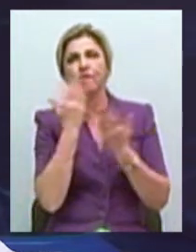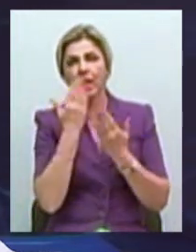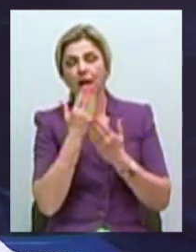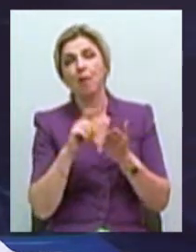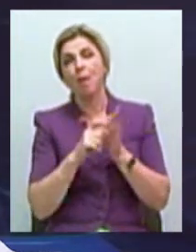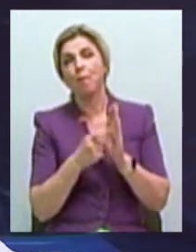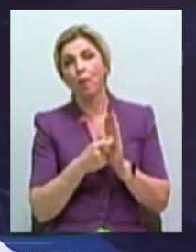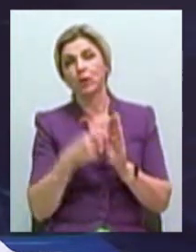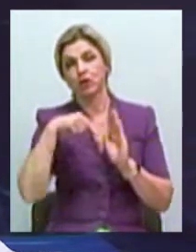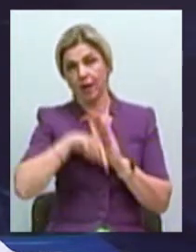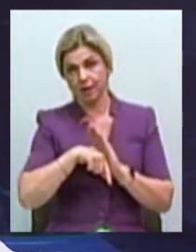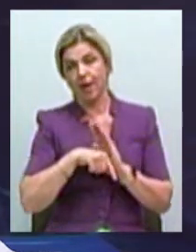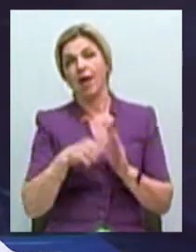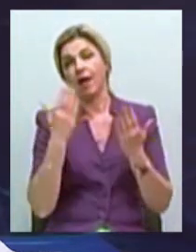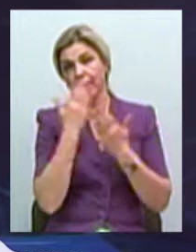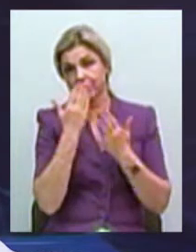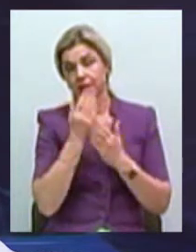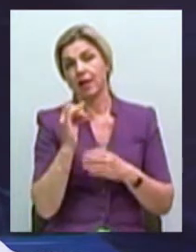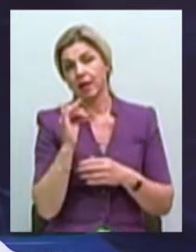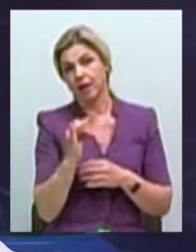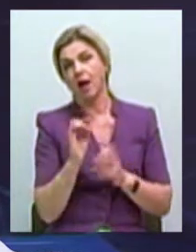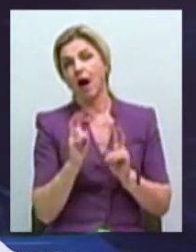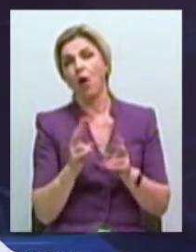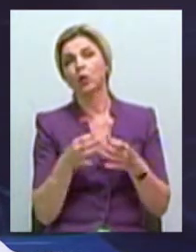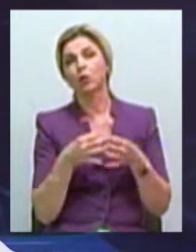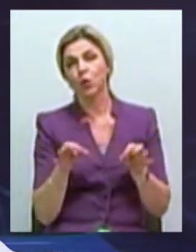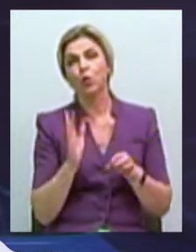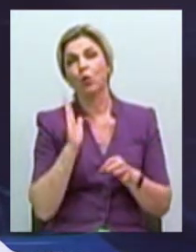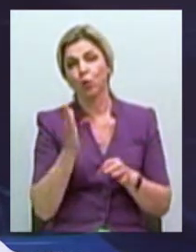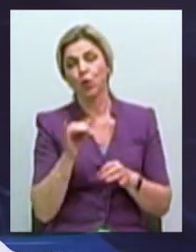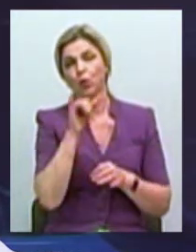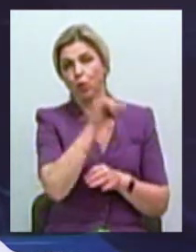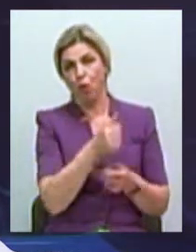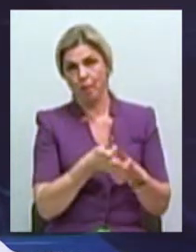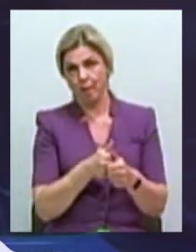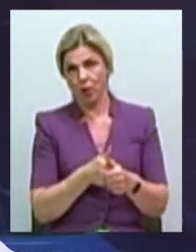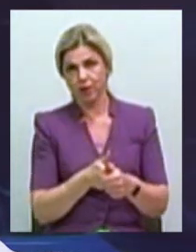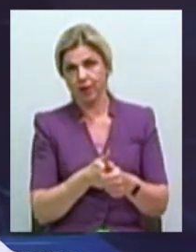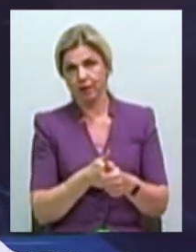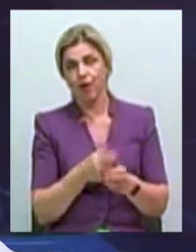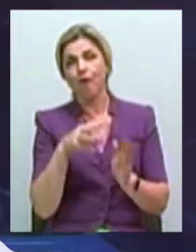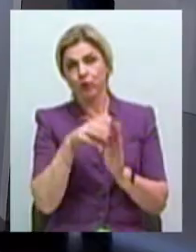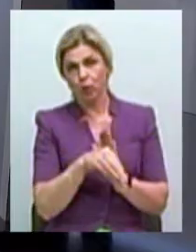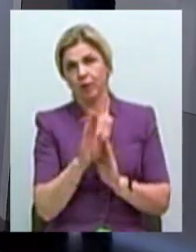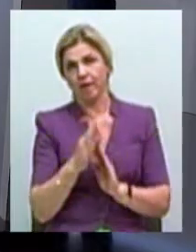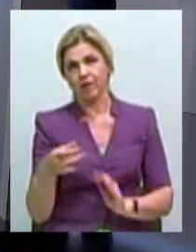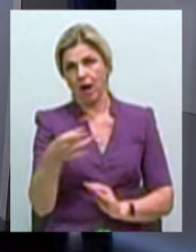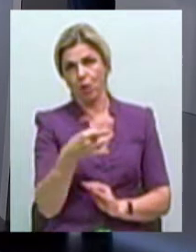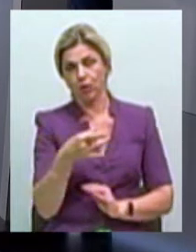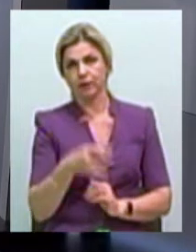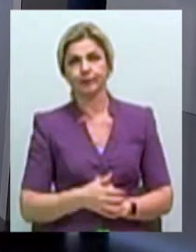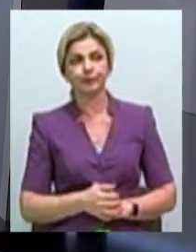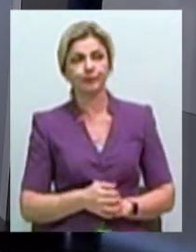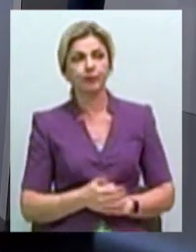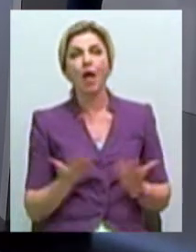помещении медиатеки, так и доступ к ним будет у библиотек, в том числе и в районах. А на якое